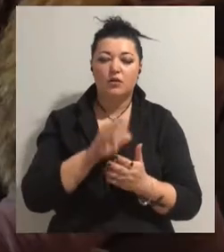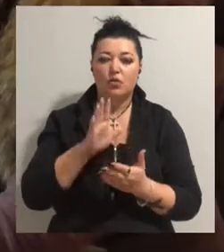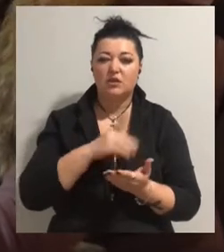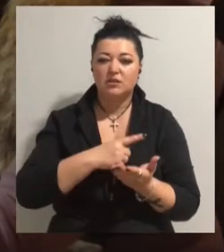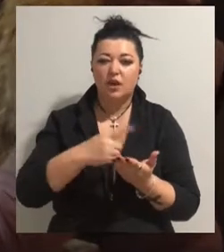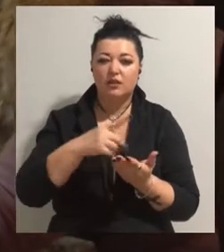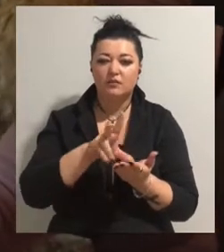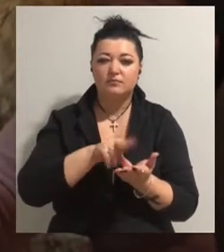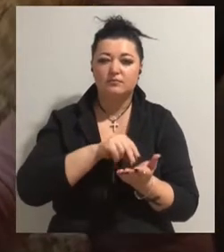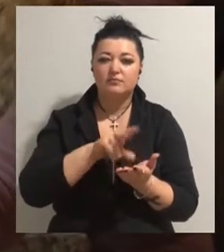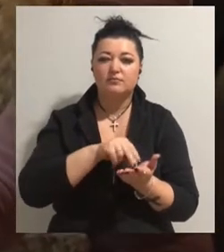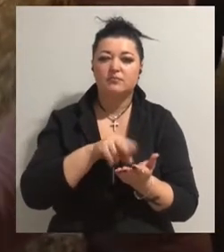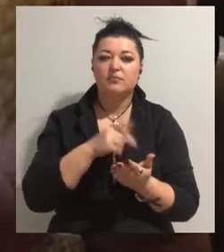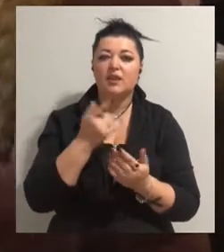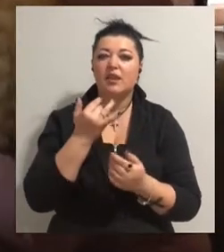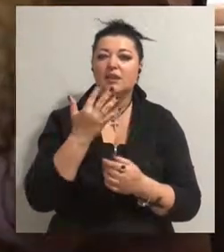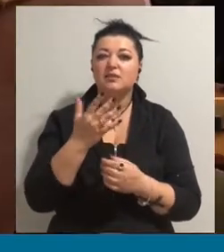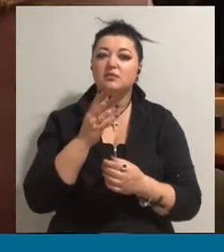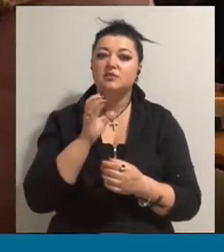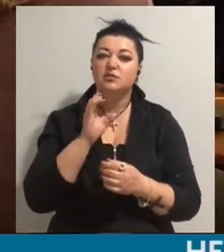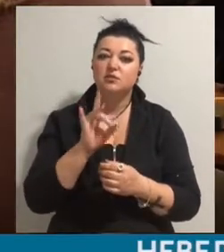залежить від кількості сторінок та розміру книги.